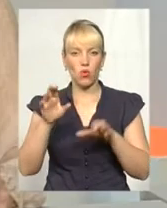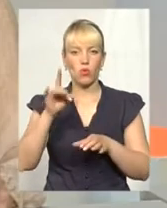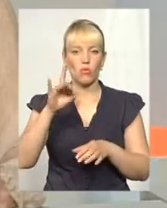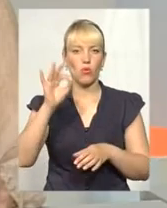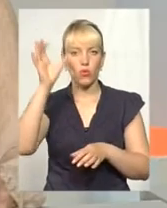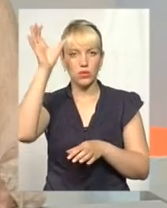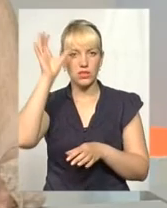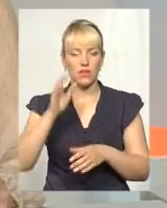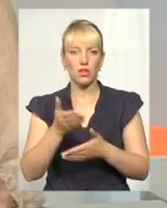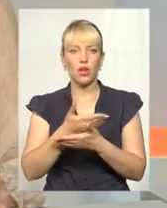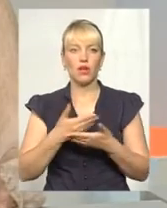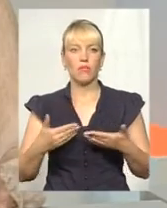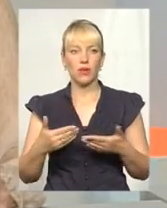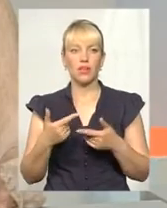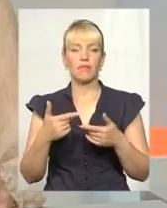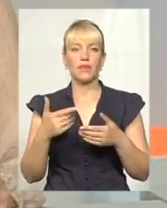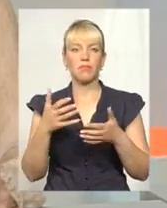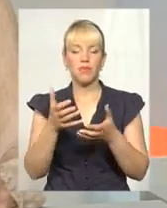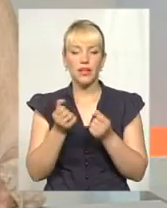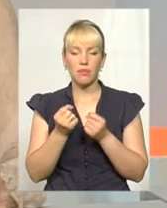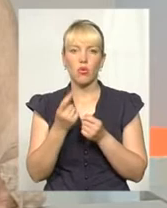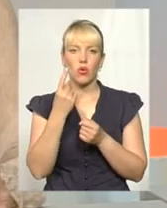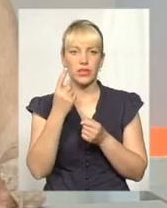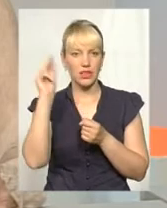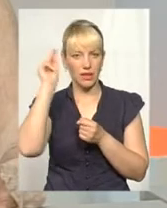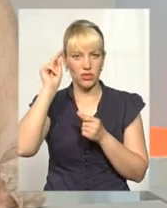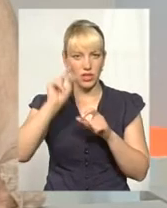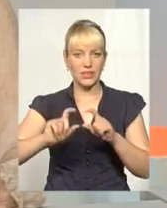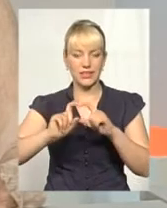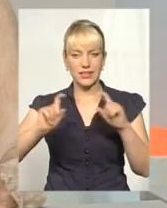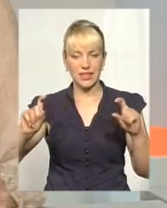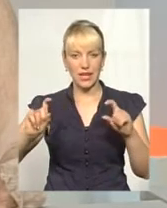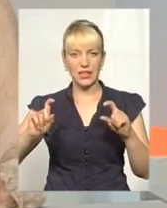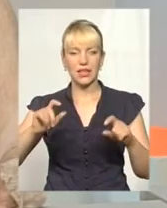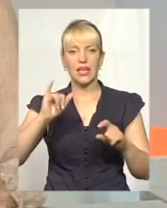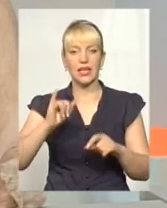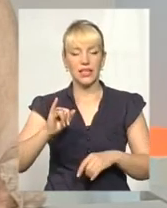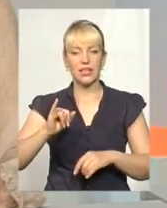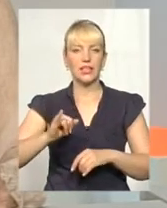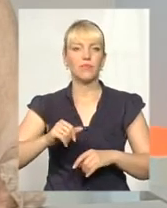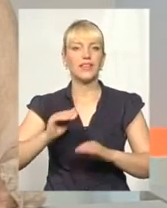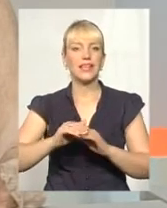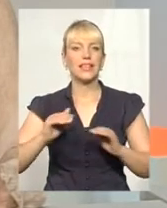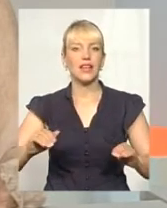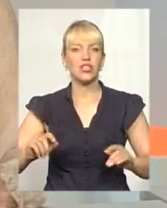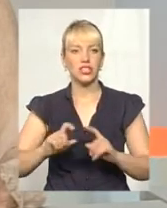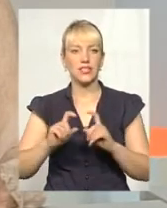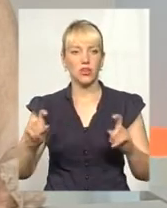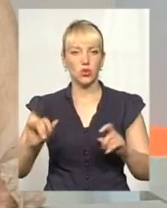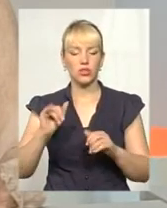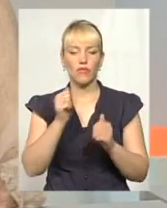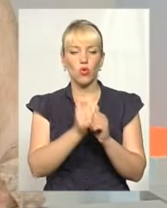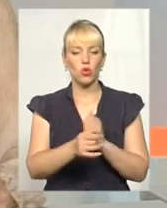йдемо шляхом створення кущових шкіл, тобто по одному навчальному закладу і дитячому садочку в кожному